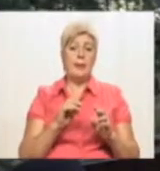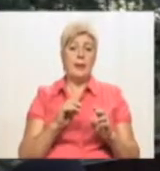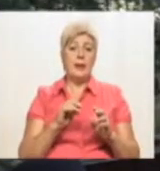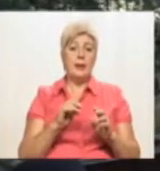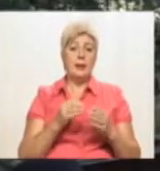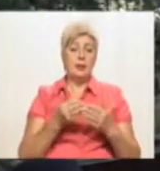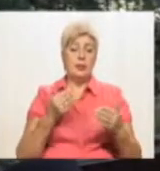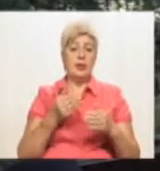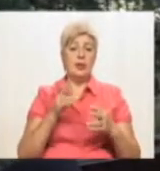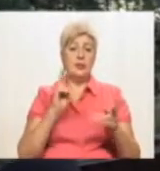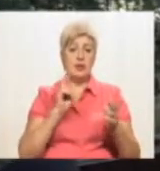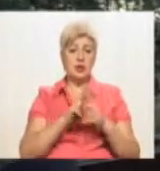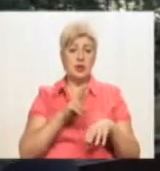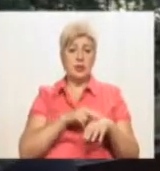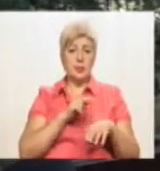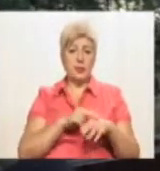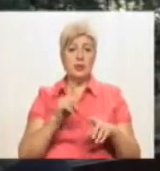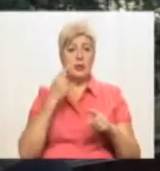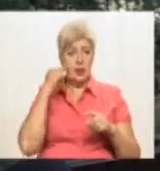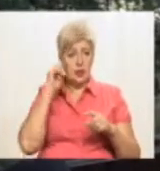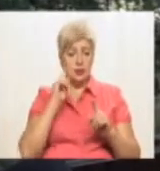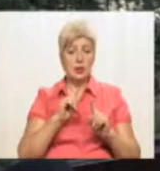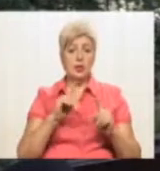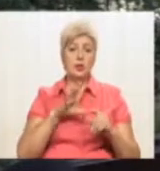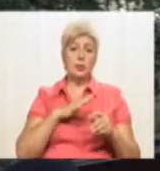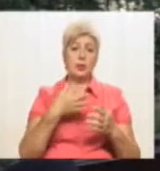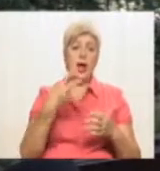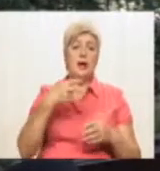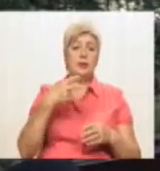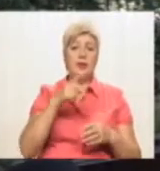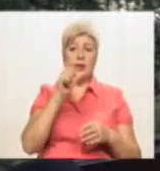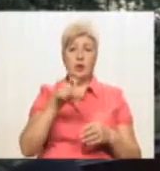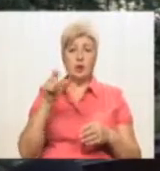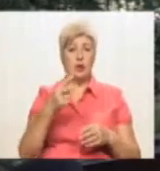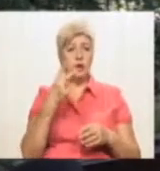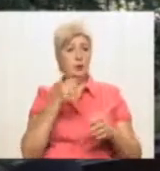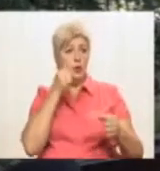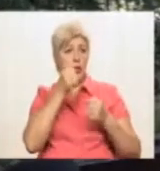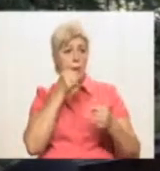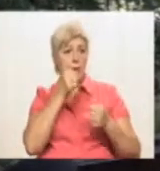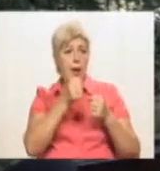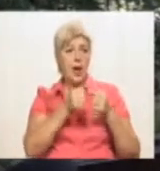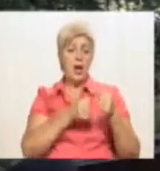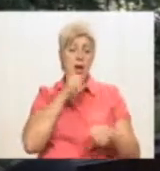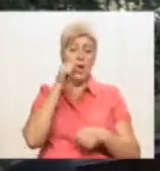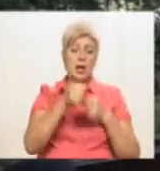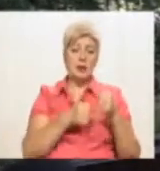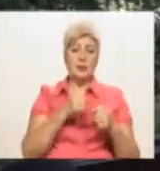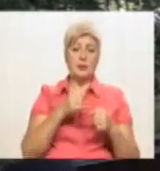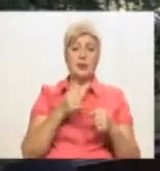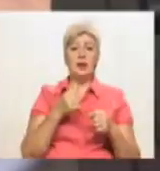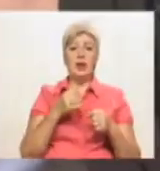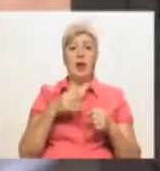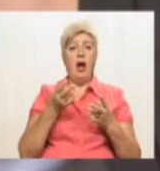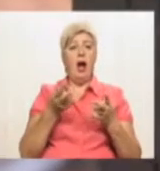Перед зустрічю з поліцією я вже знала, що було 20 людей, двоє